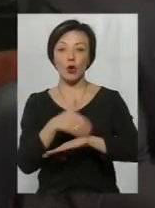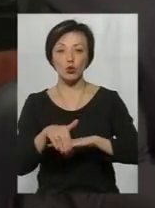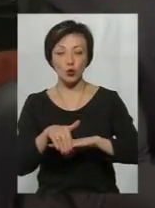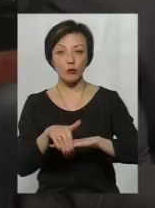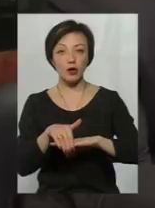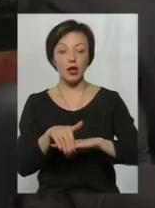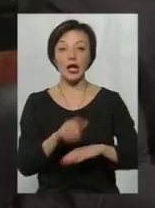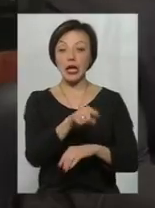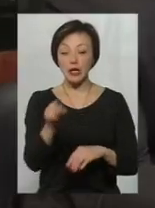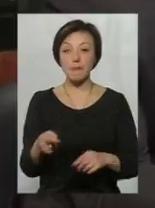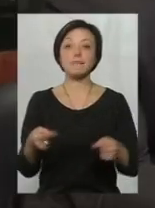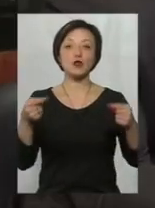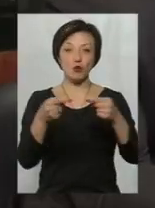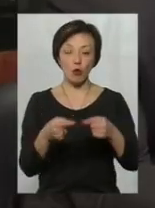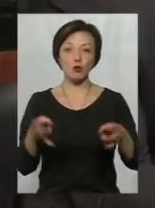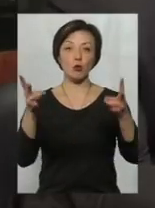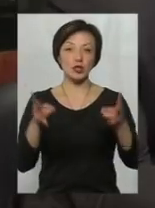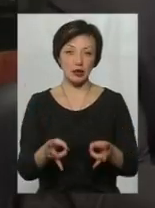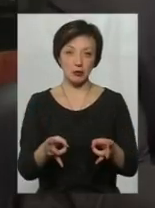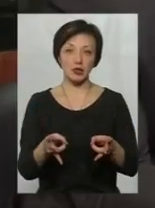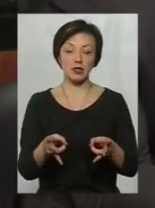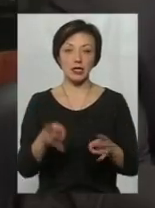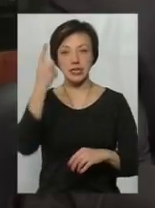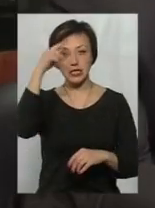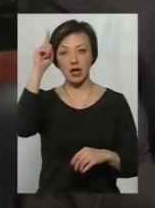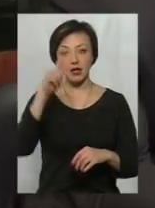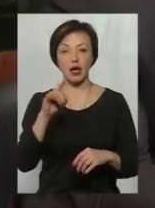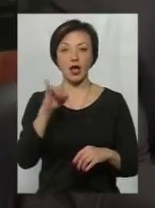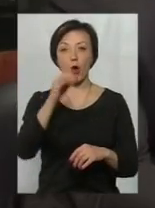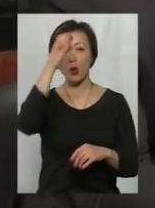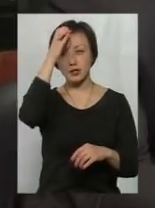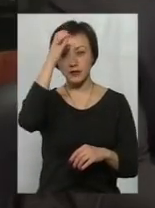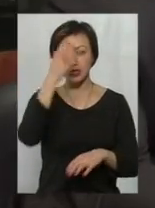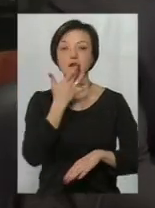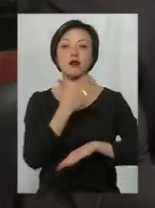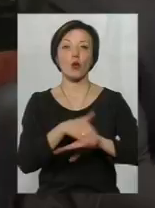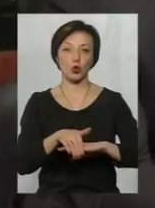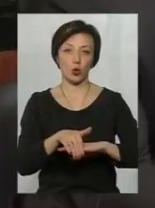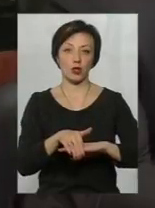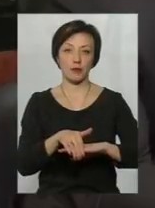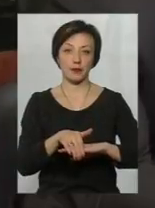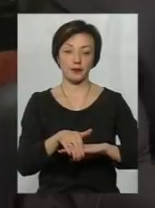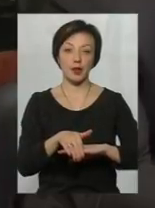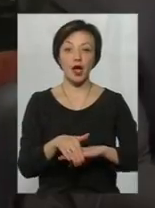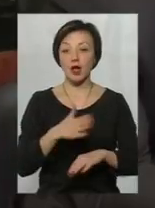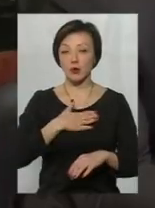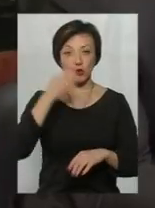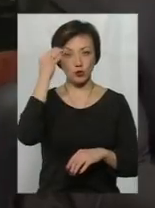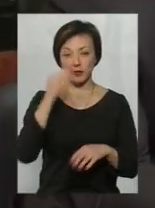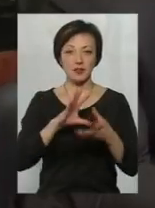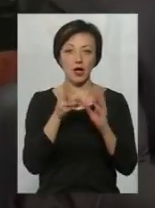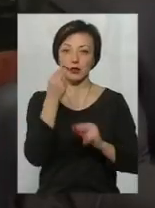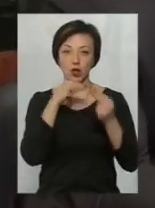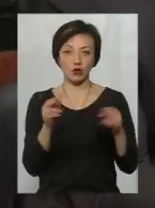України, їм безумовно потрібні знання і освіта за кордонна. Як на мене, це взагалі